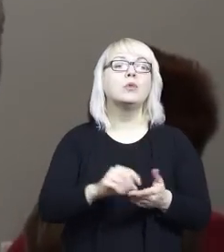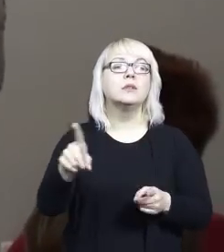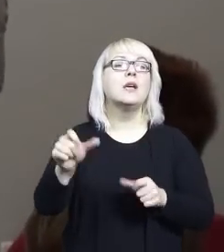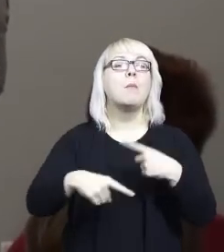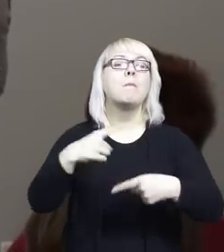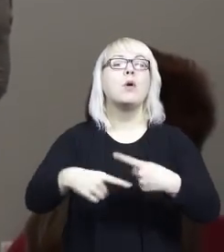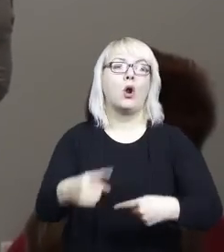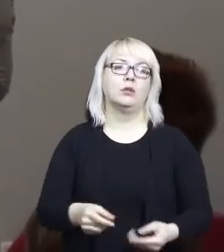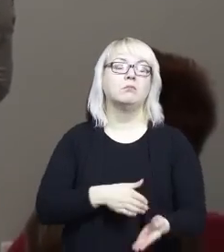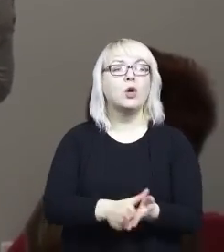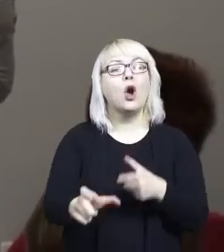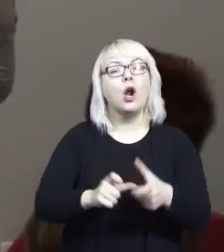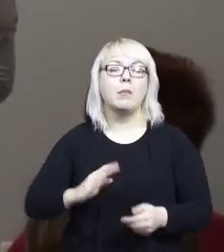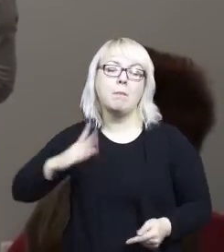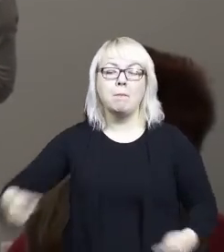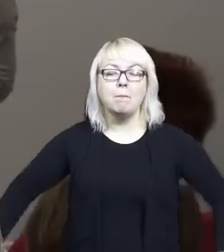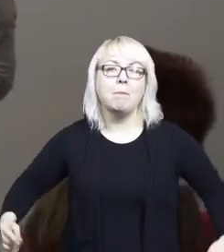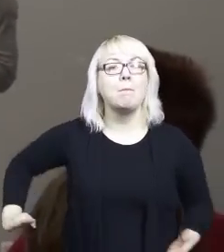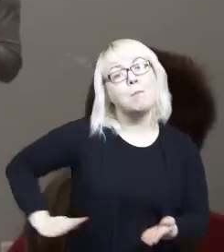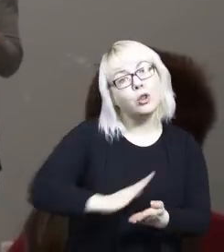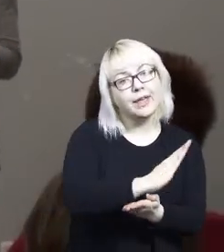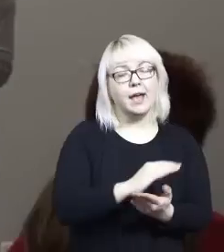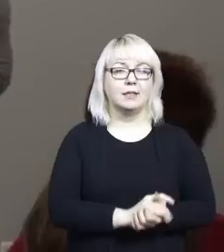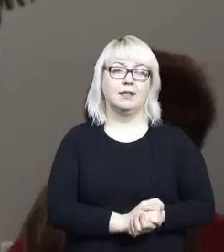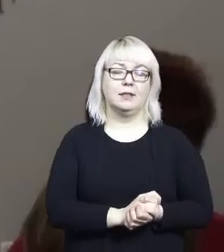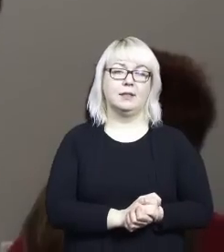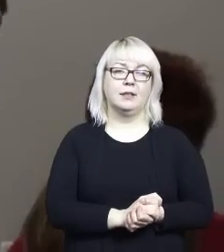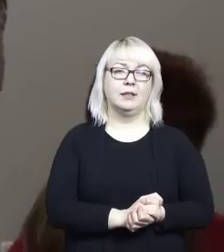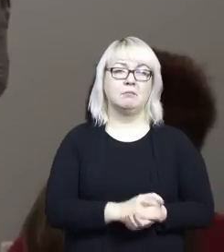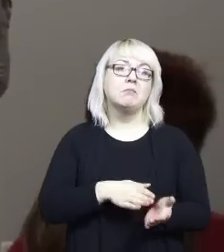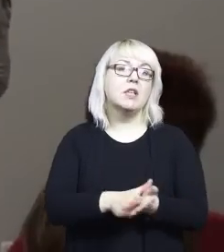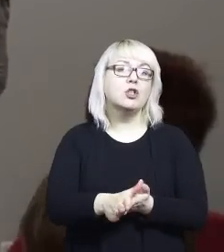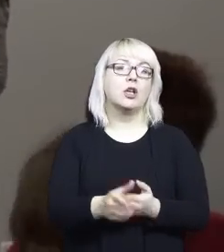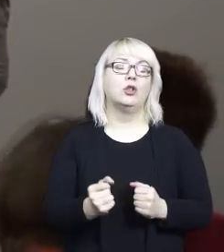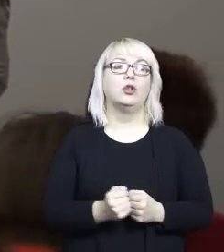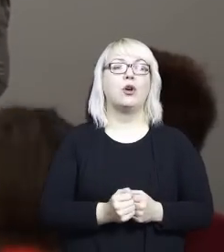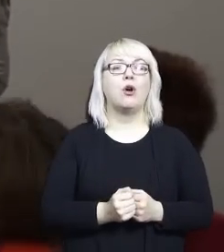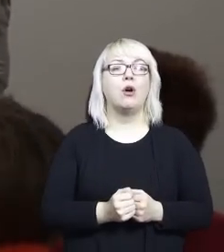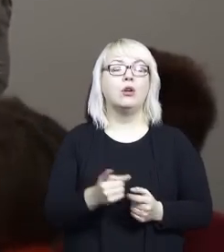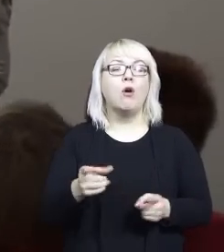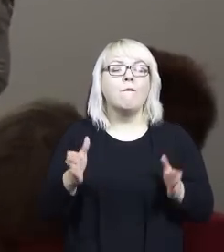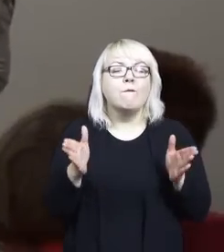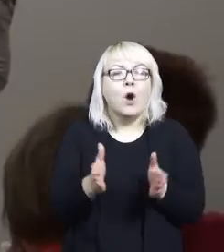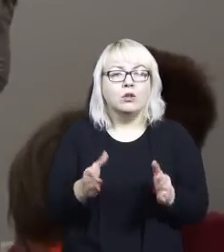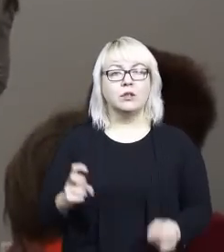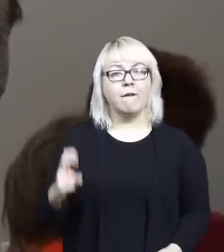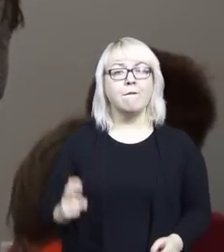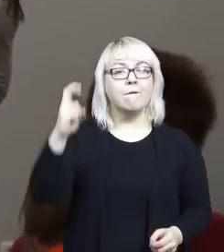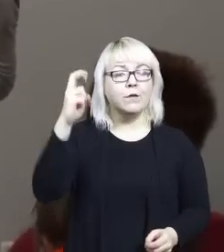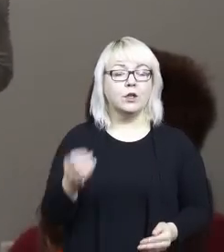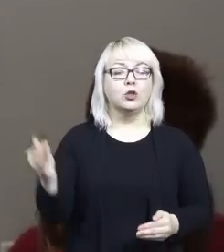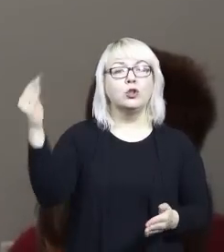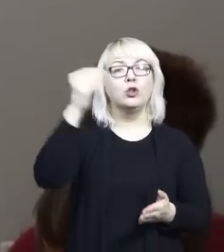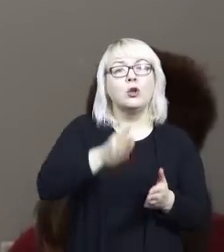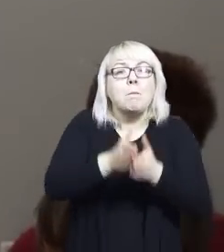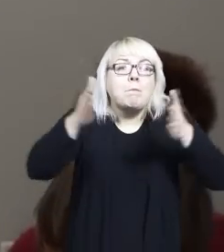rozwiązane, te zdjęcia są słabo jakości, bo to są zdjęcia z artykułu opisującego cały ten proces. Zaczęto robić